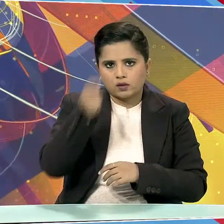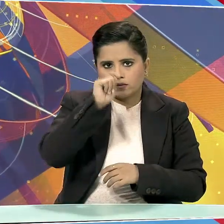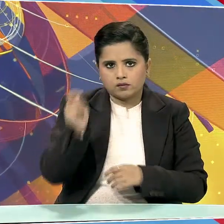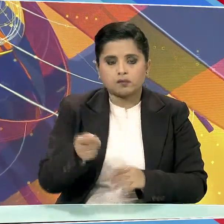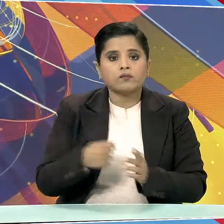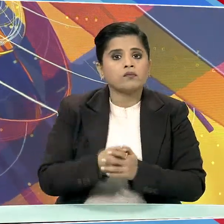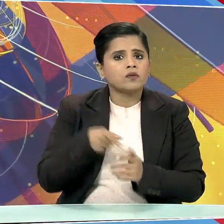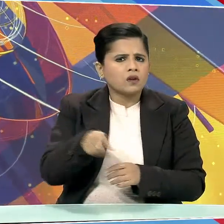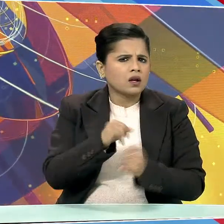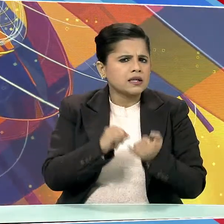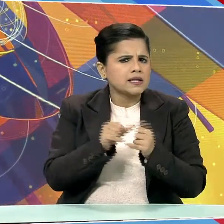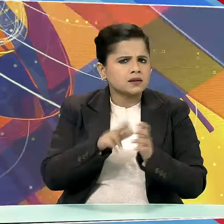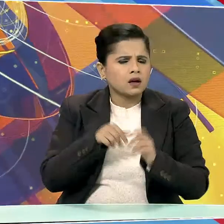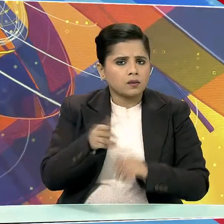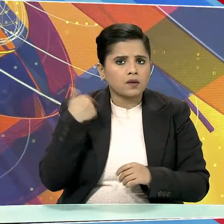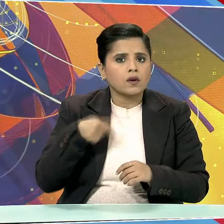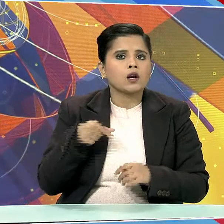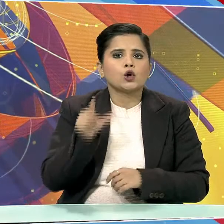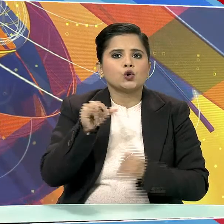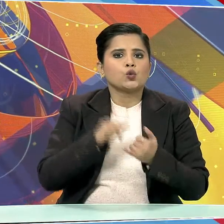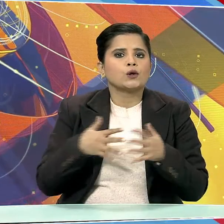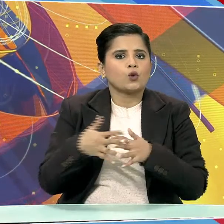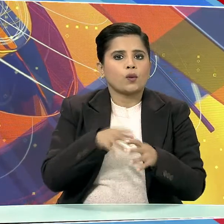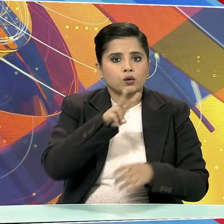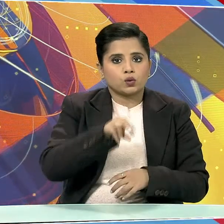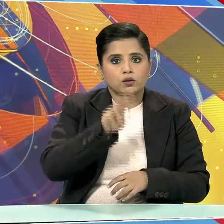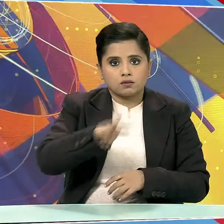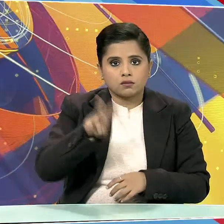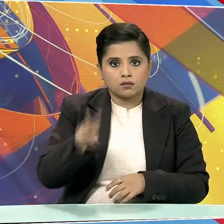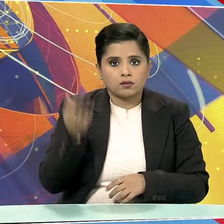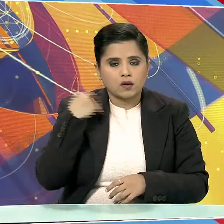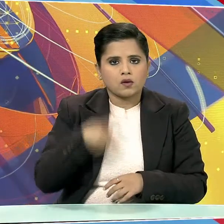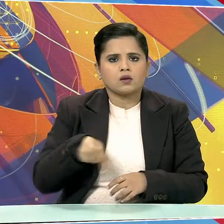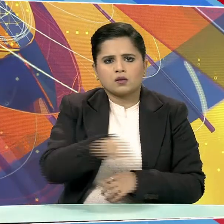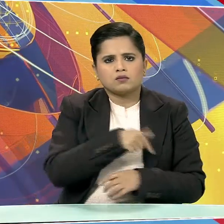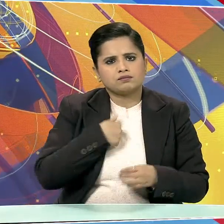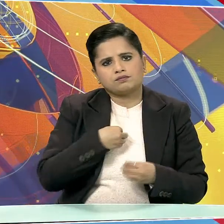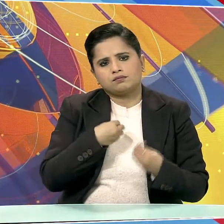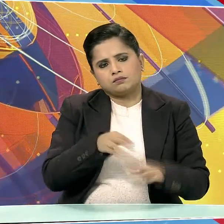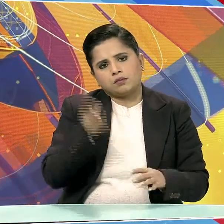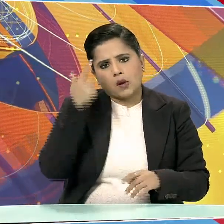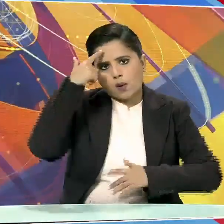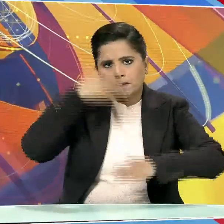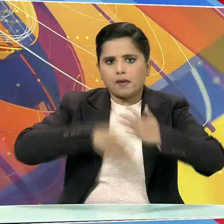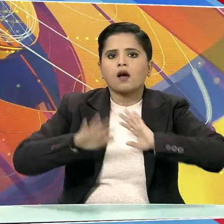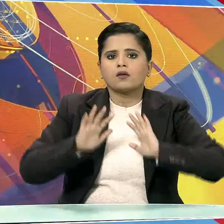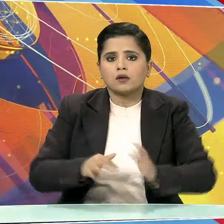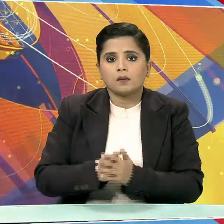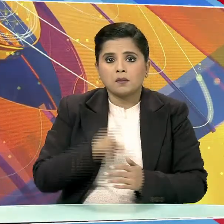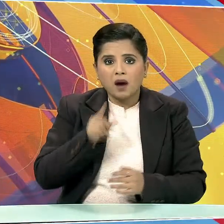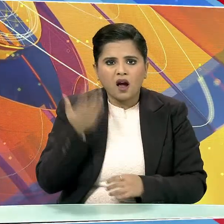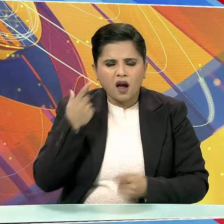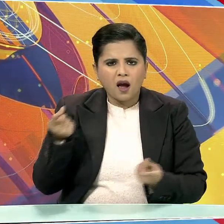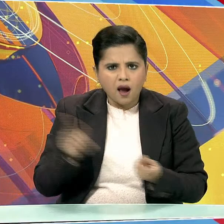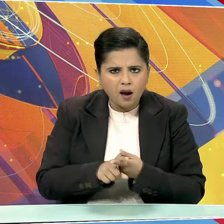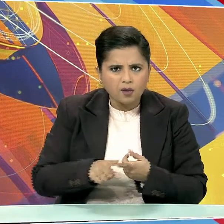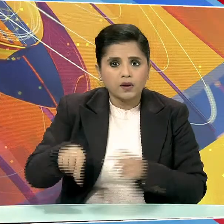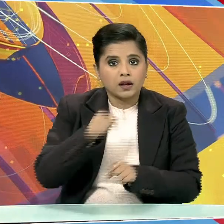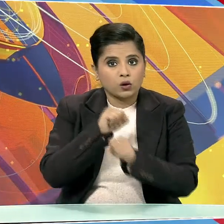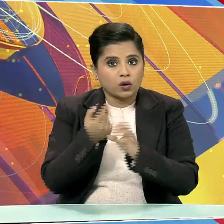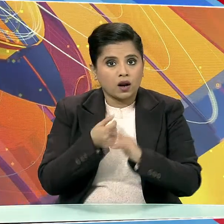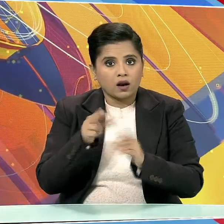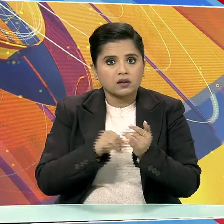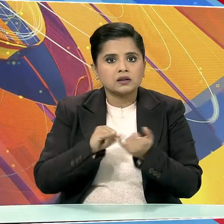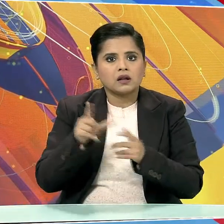सानिया मिर्जा ने यूएस ओपेंश लेने की योश्णा बनाई थी। लेकिन चोट के कराण उन्हें ग्रेंट स्लैम